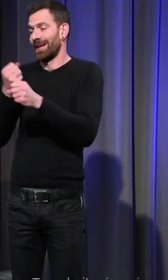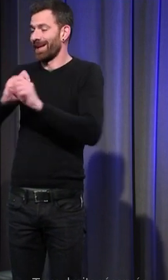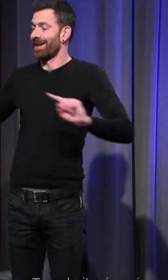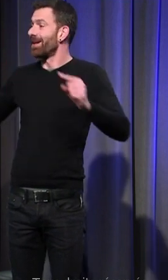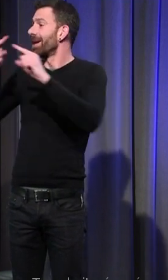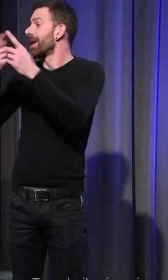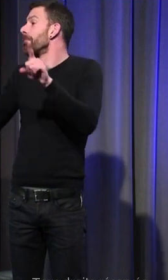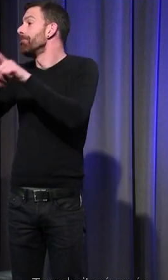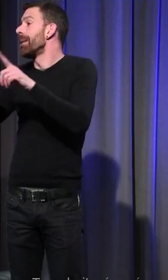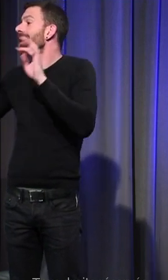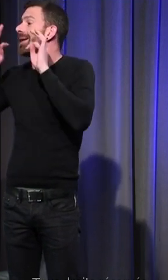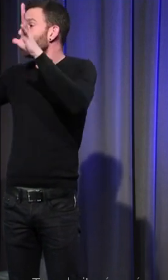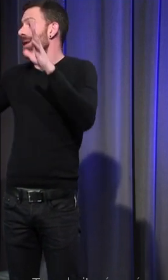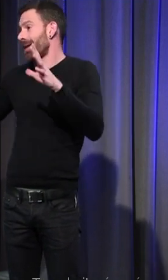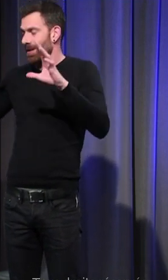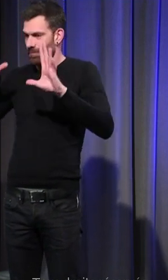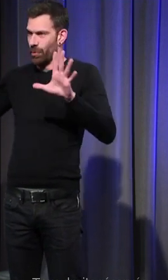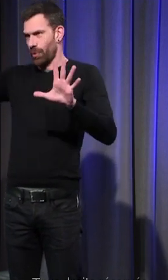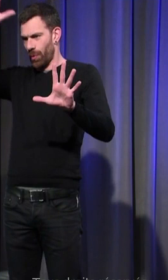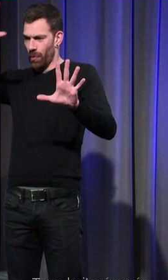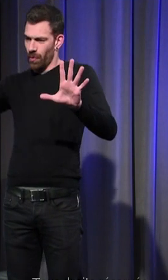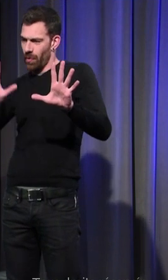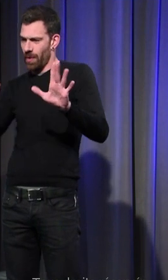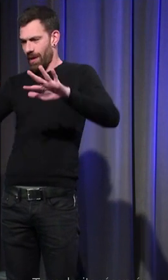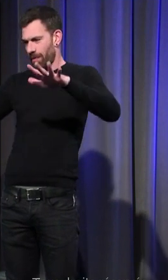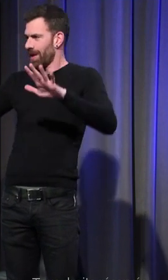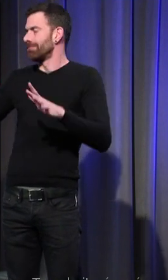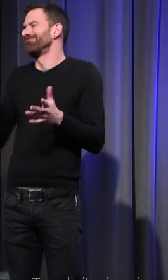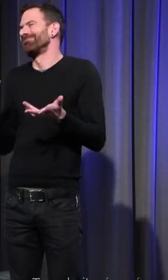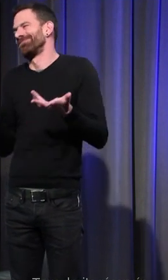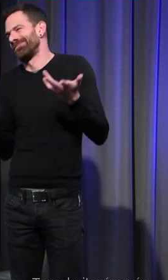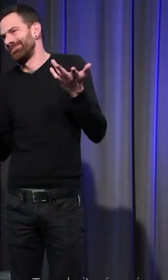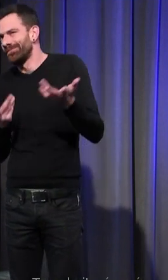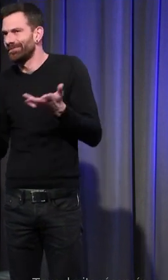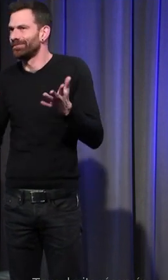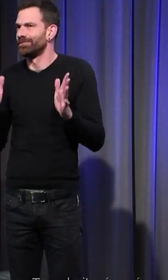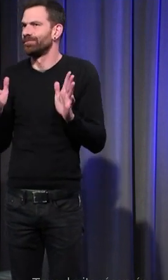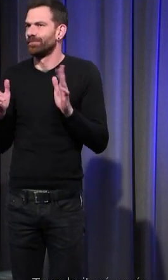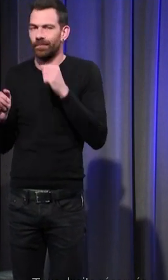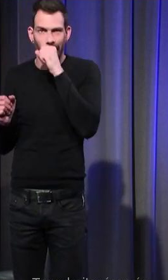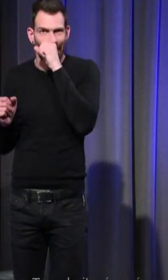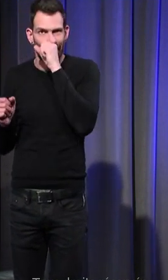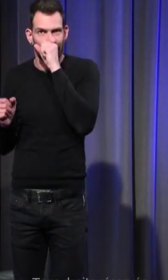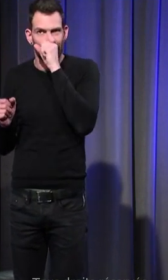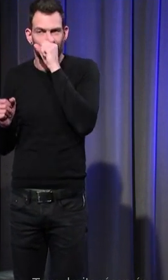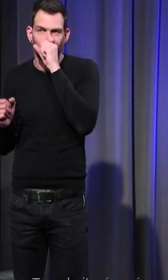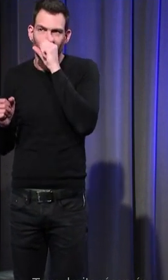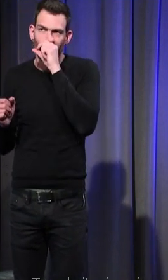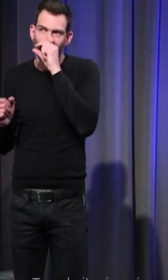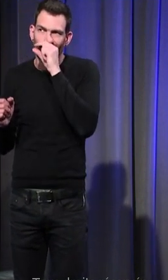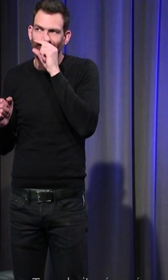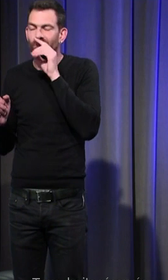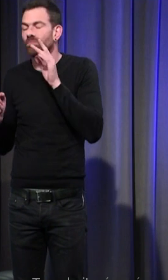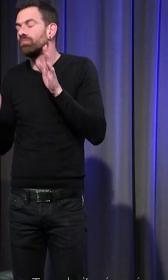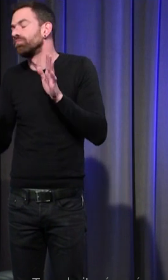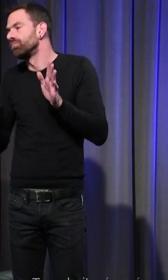climats alors ça en revanche jusqu'à preuve du contraire il ne